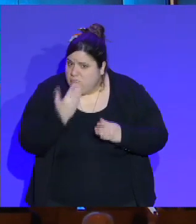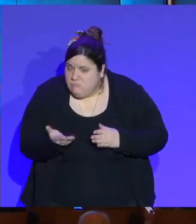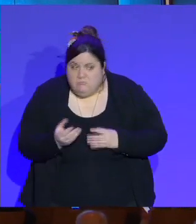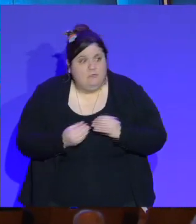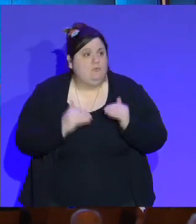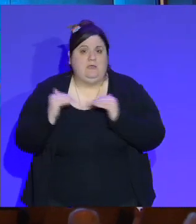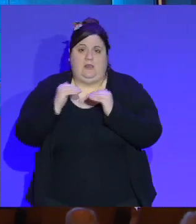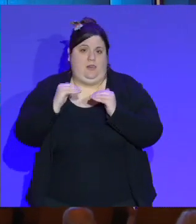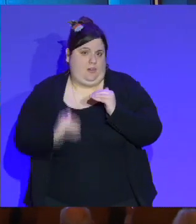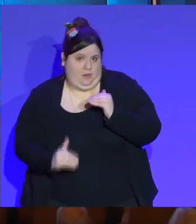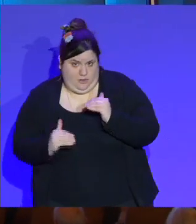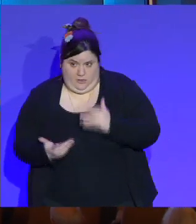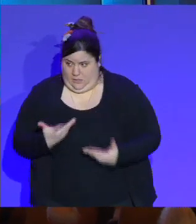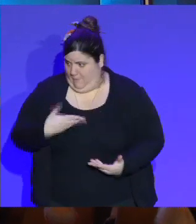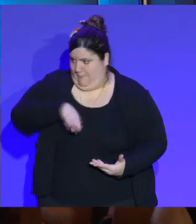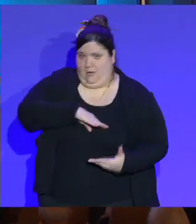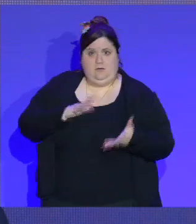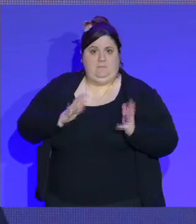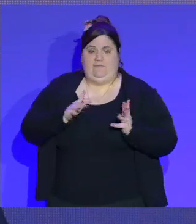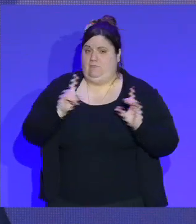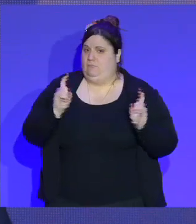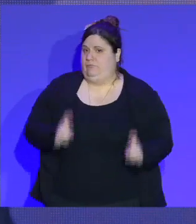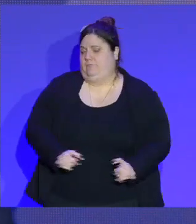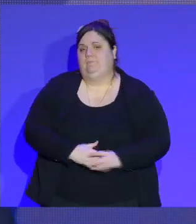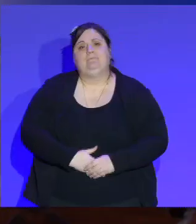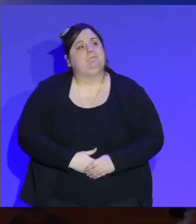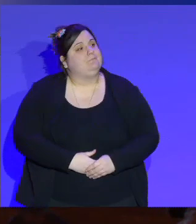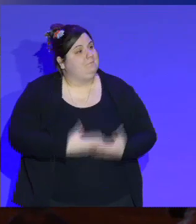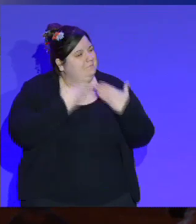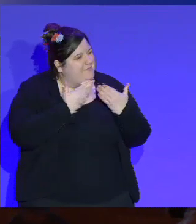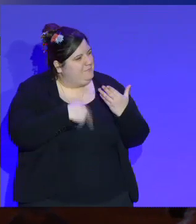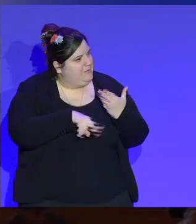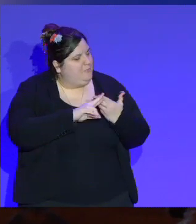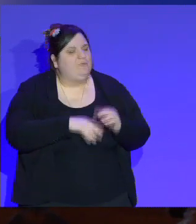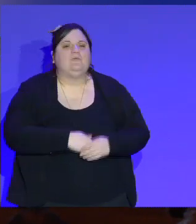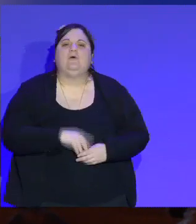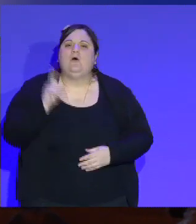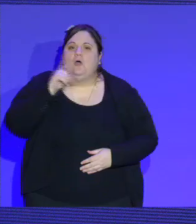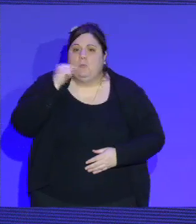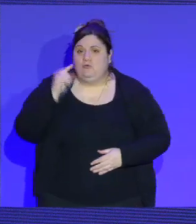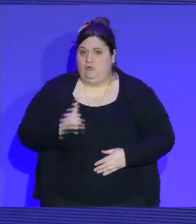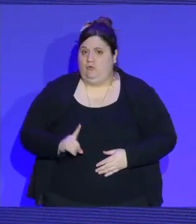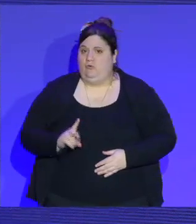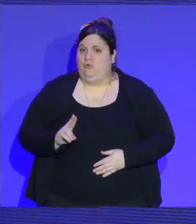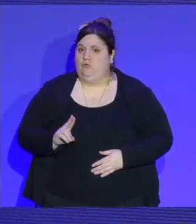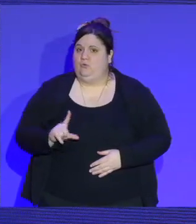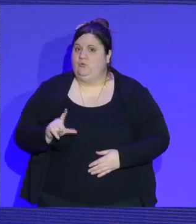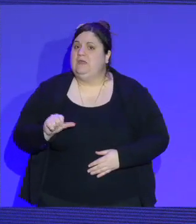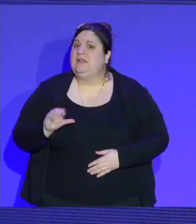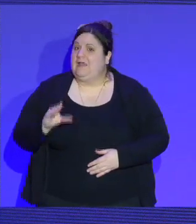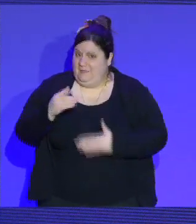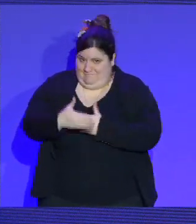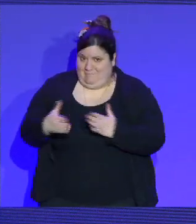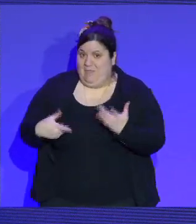disparaît dans un certain nombre d'endroits de notre pays. Merci beaucoup pour cette réponse. Olivier Dulac pour le monde économique et plus précisément pour